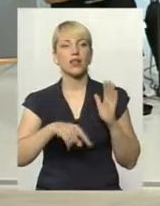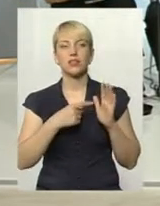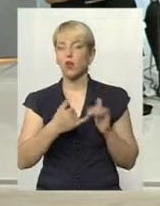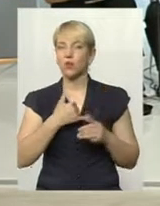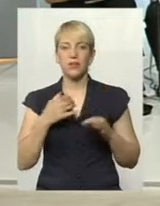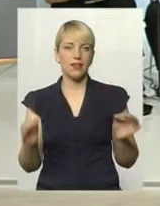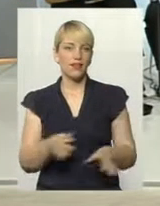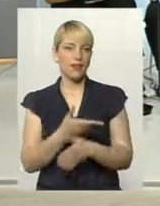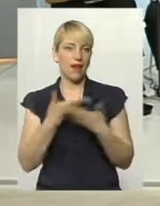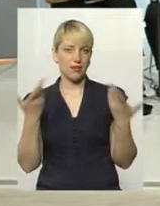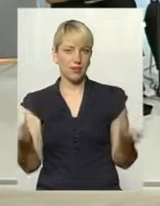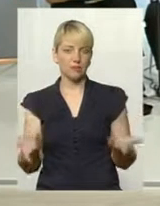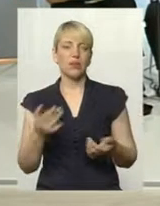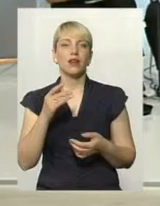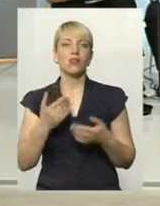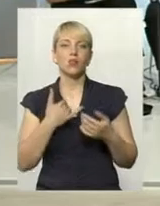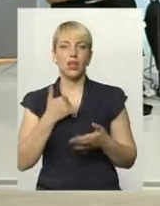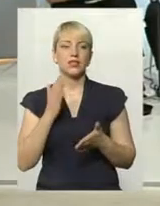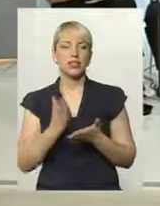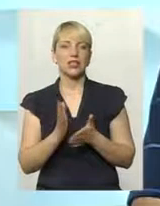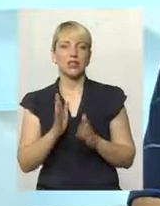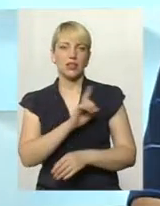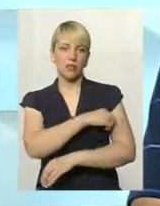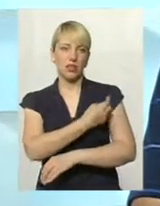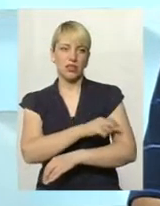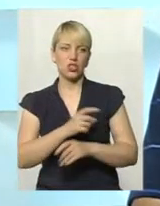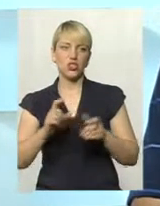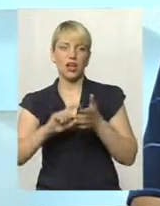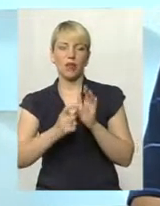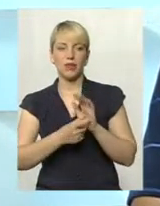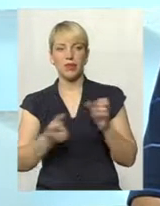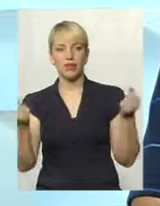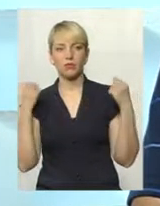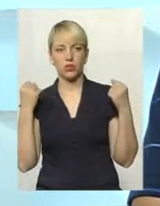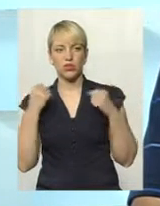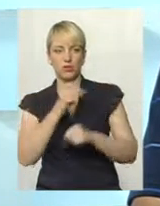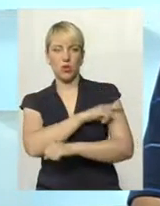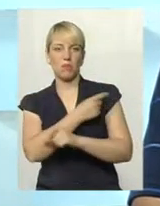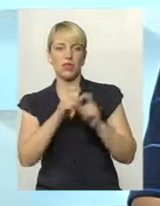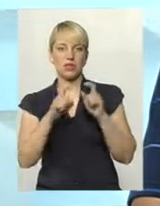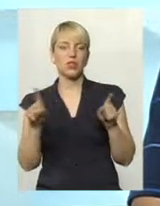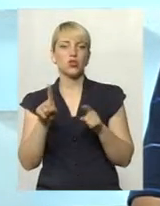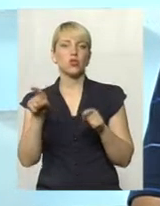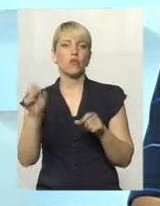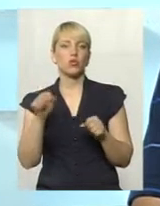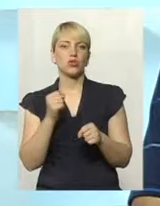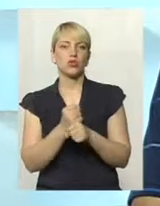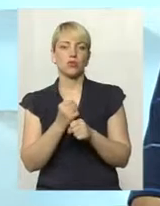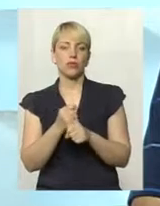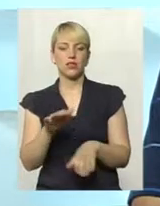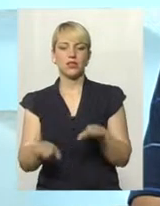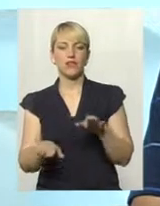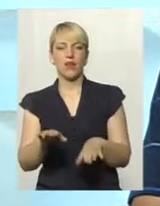воно ніяке. Тому що в нас є тільки медичний кабінет спортивної медицини. Все, що там можуть зробити, це зважити